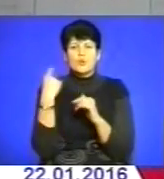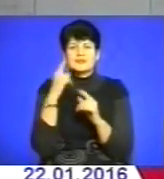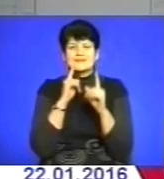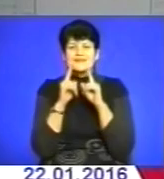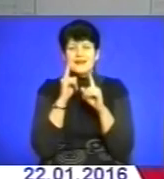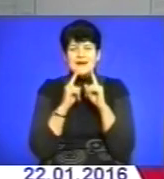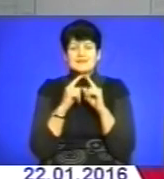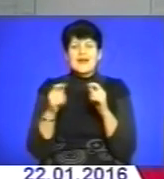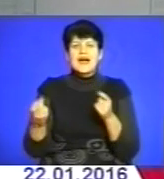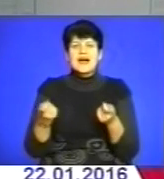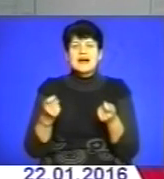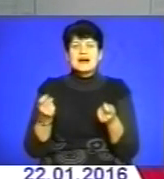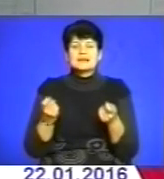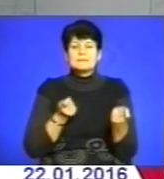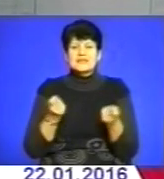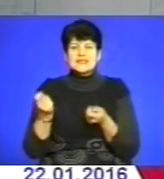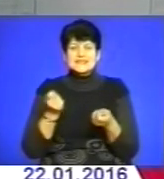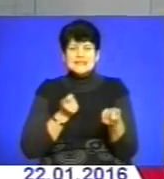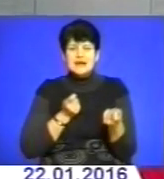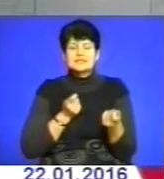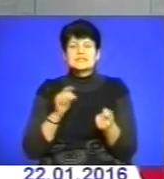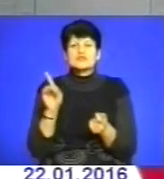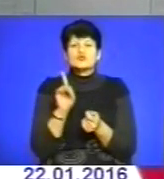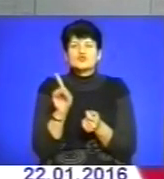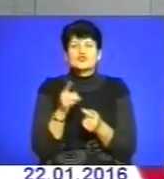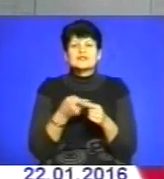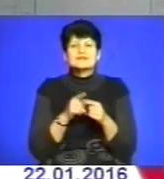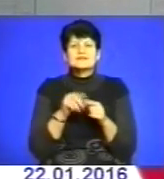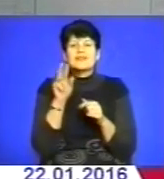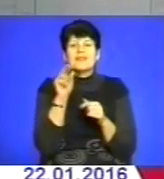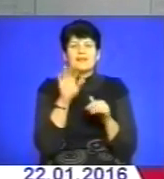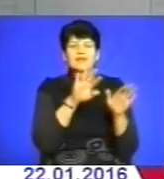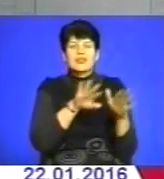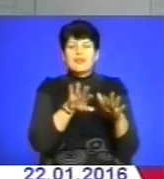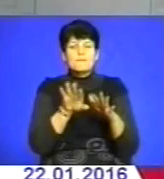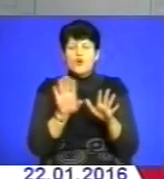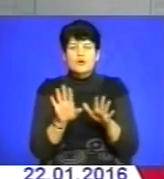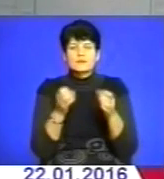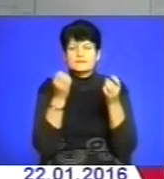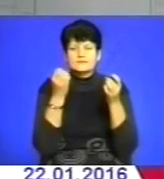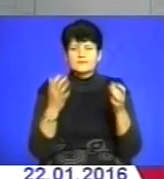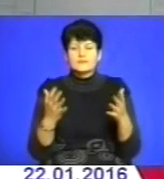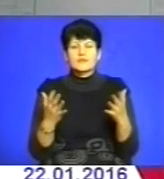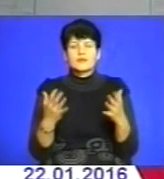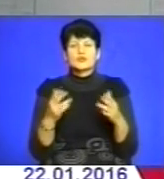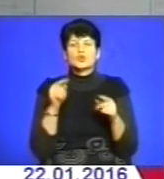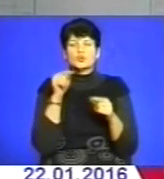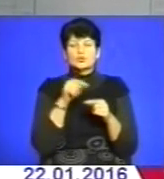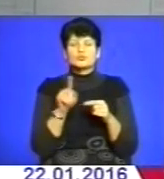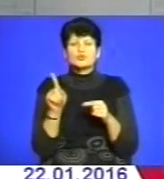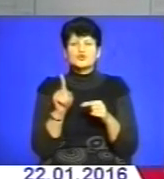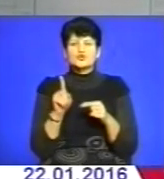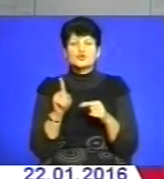адміністрації, що такі дати не проходять повз нашу спільноту, громаду, тому що